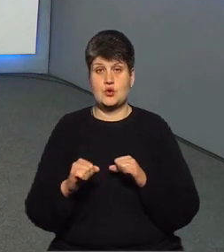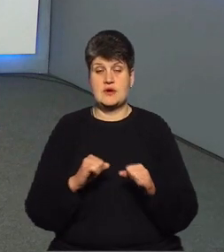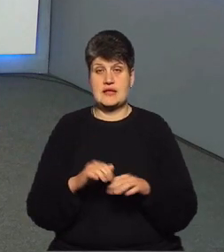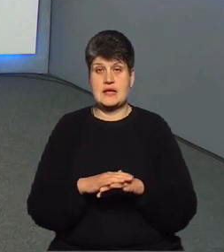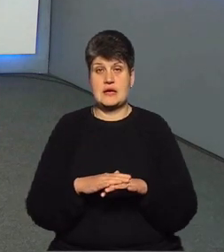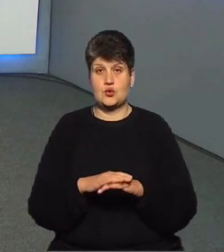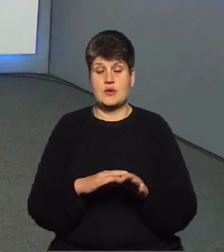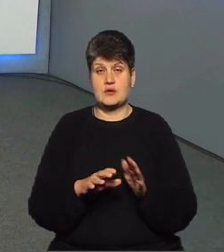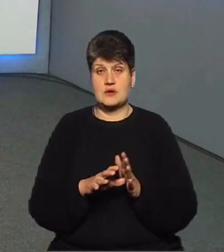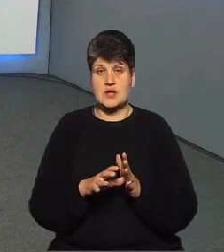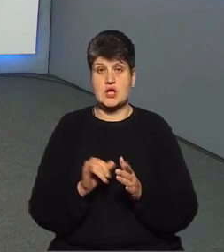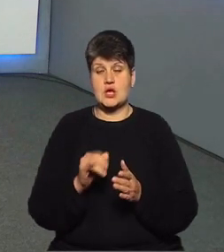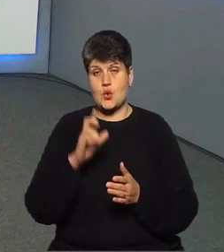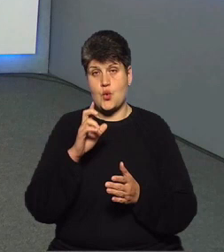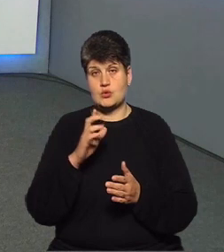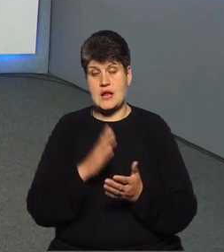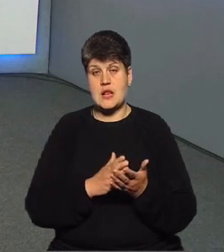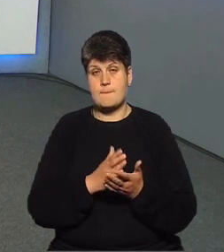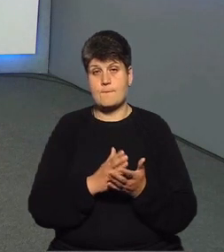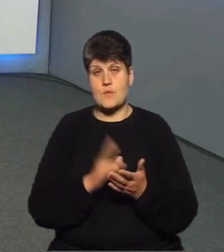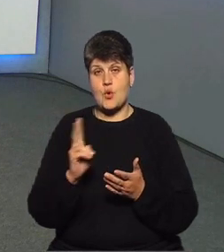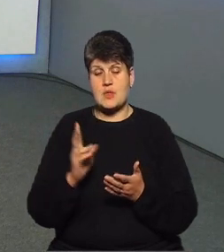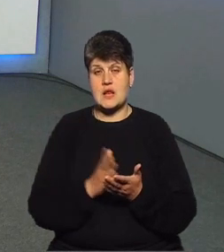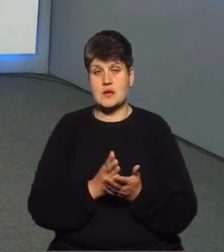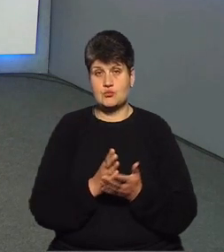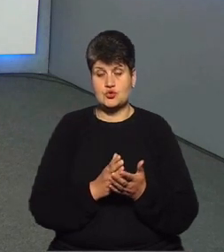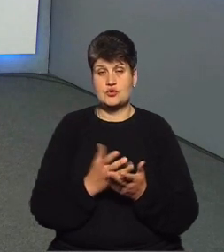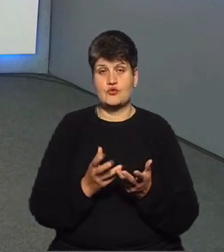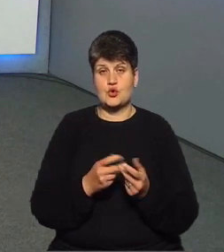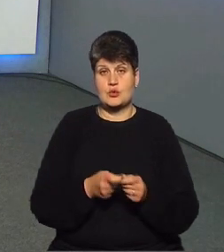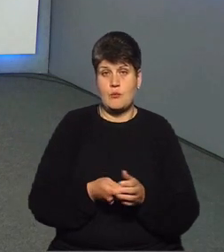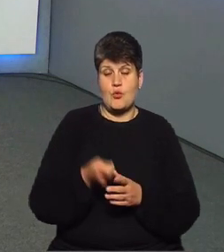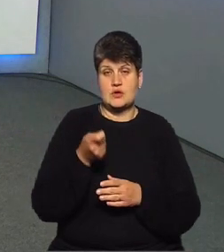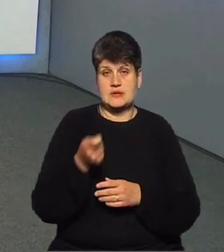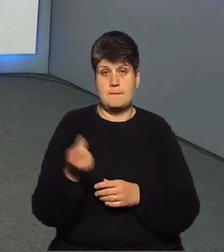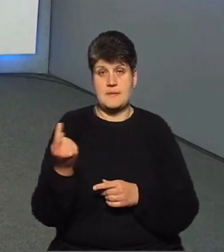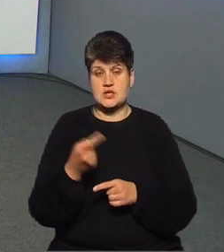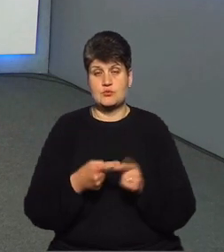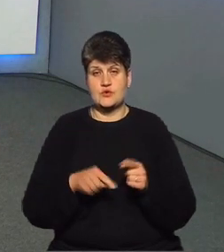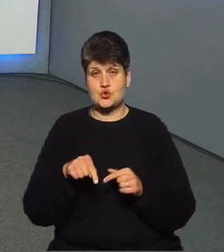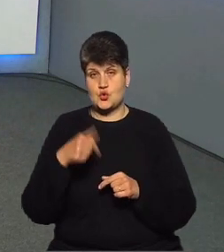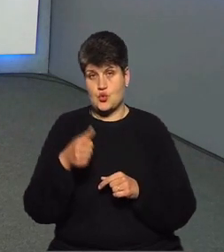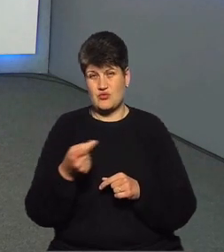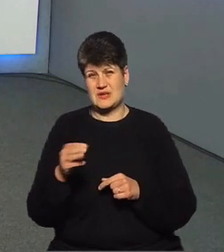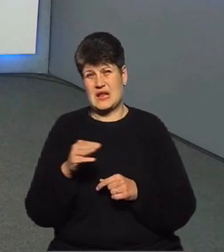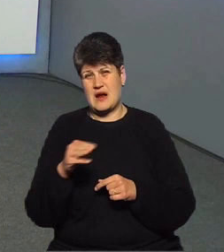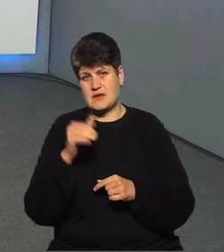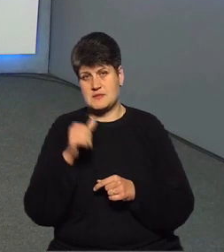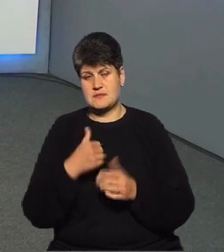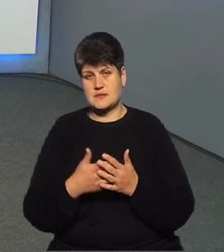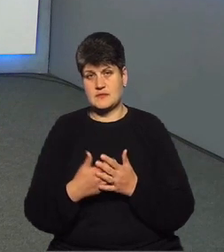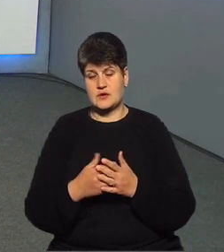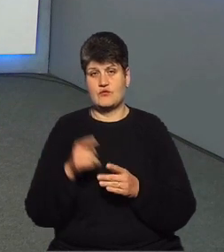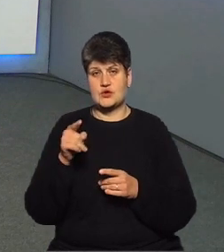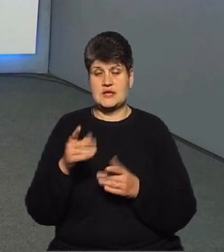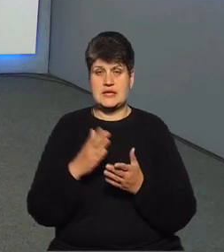комунальних послуг. Свої розрахунки ми, згідно встановлених порядків, подали ще в першій половині цього року, десь в травні місяці. Вони їх грутовно